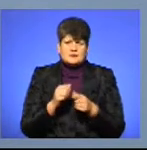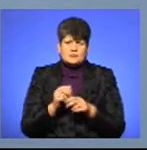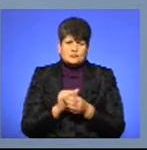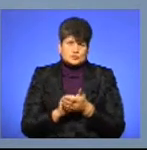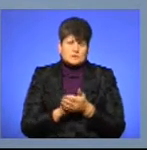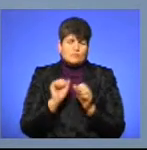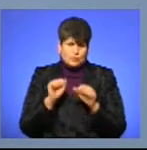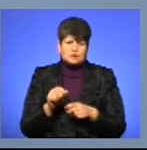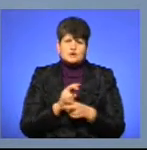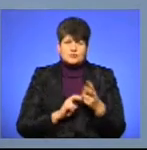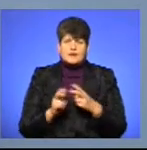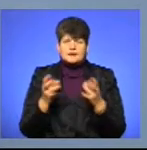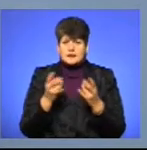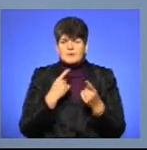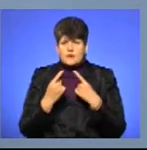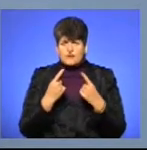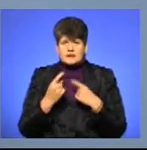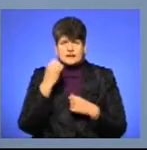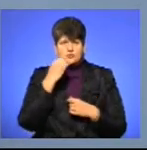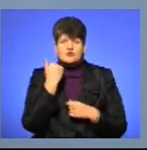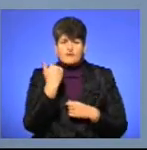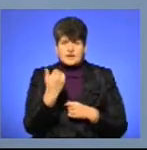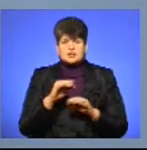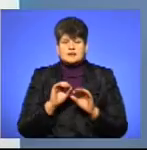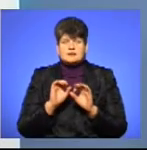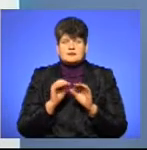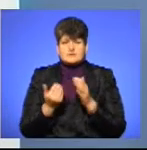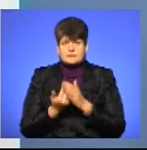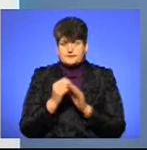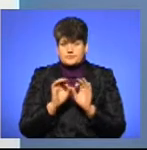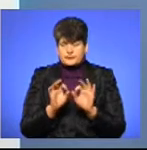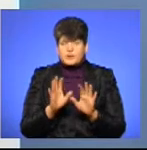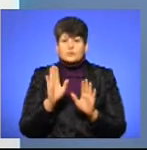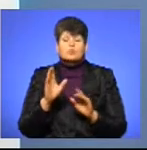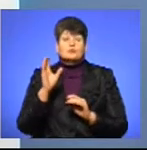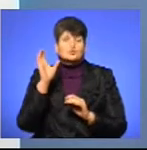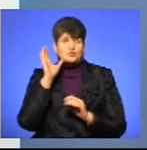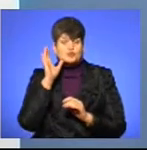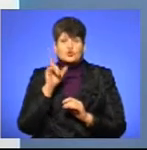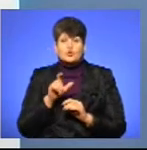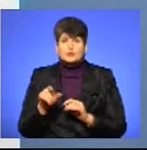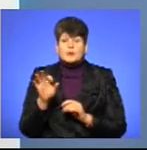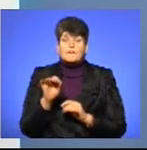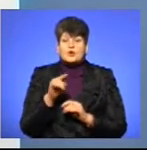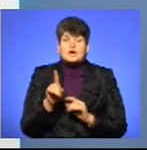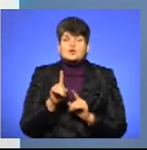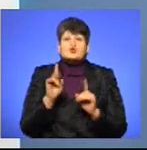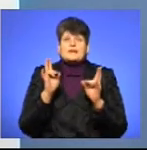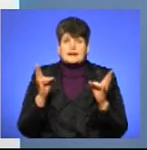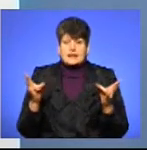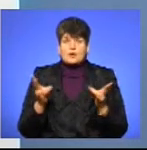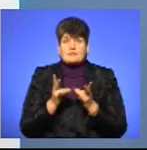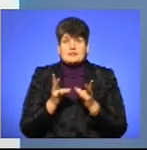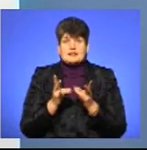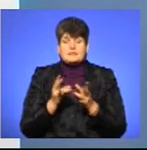говорити. от дякуючи і вашій передачі, я думаю, що почують люди про те, що необхідно